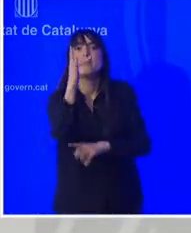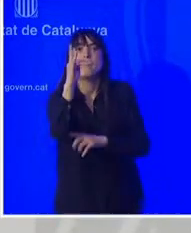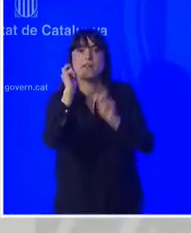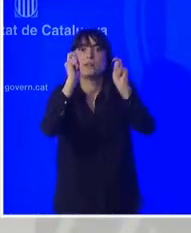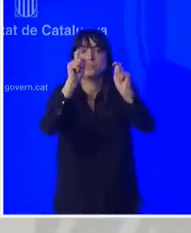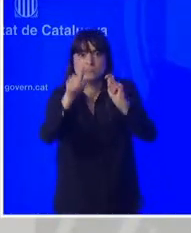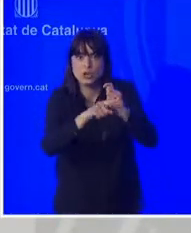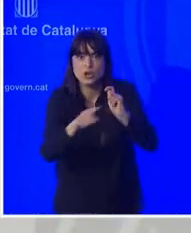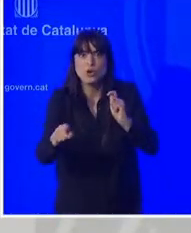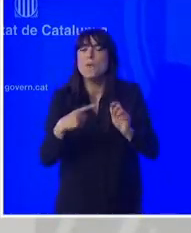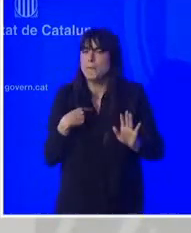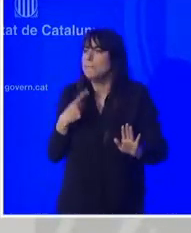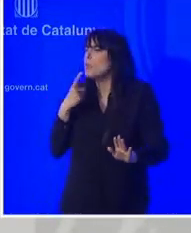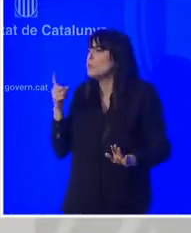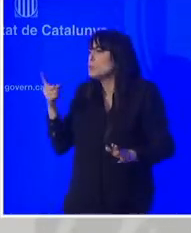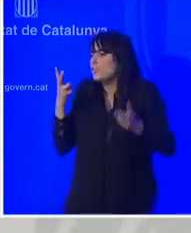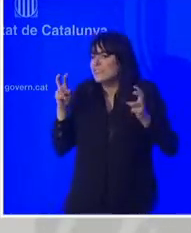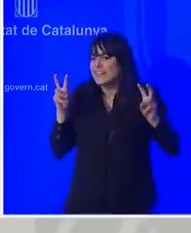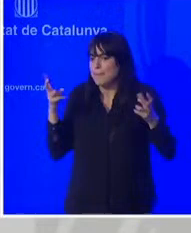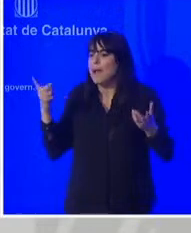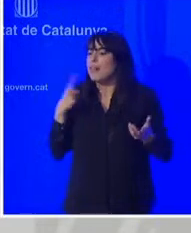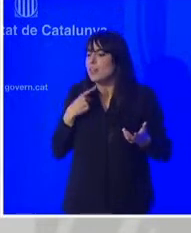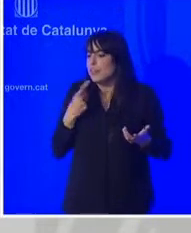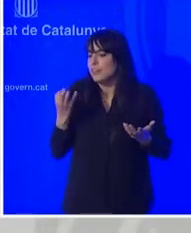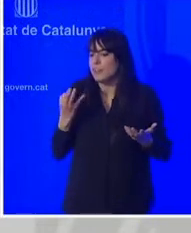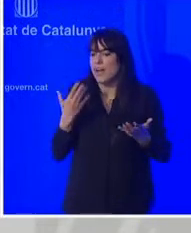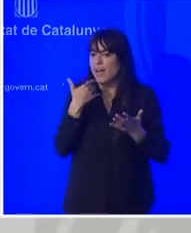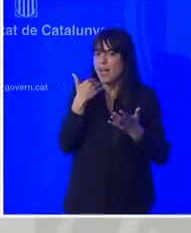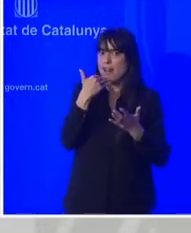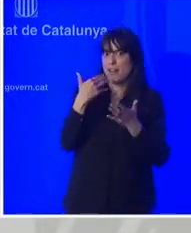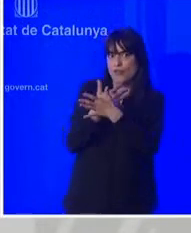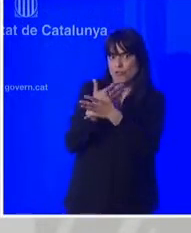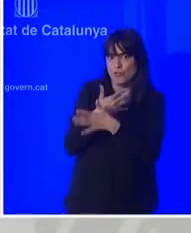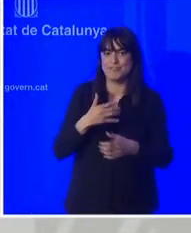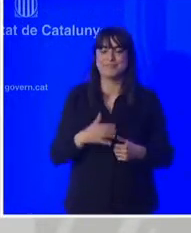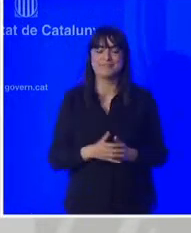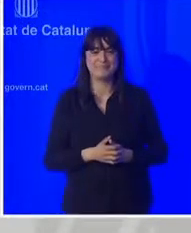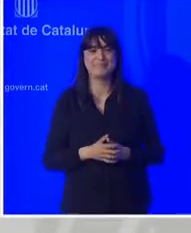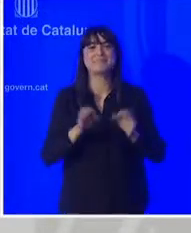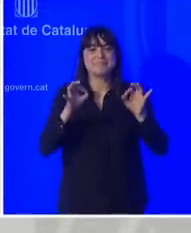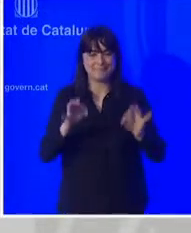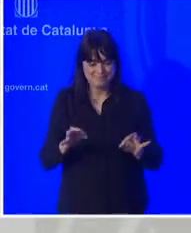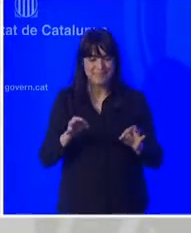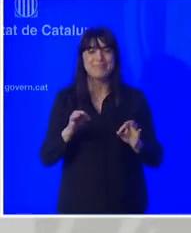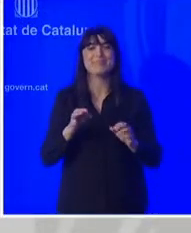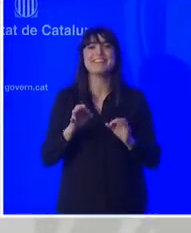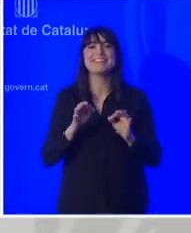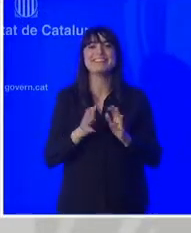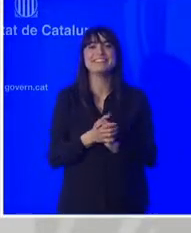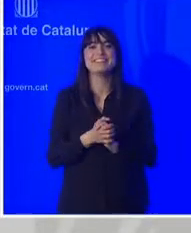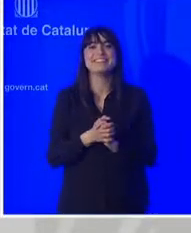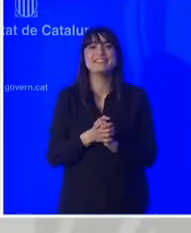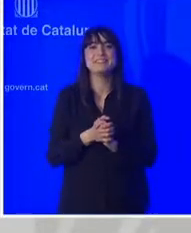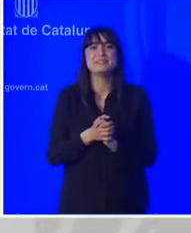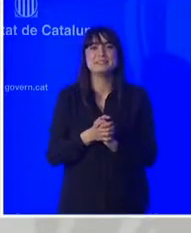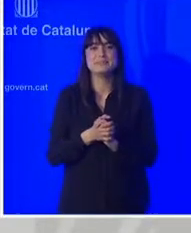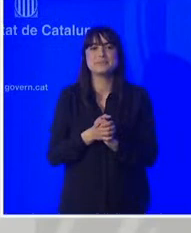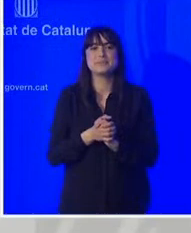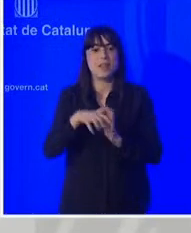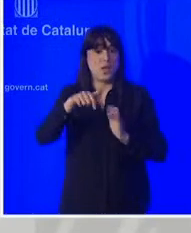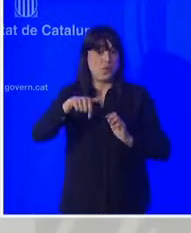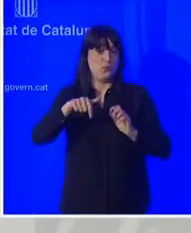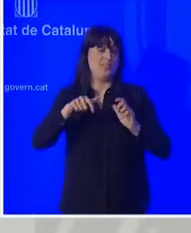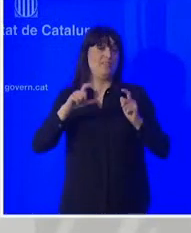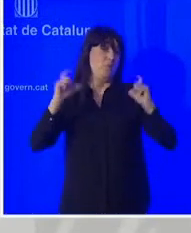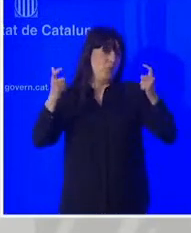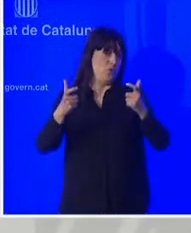gràcies Bé el que li puc dir és que avui per part del vicepresident en la reunió al